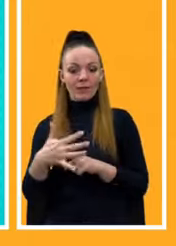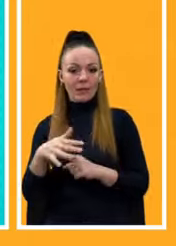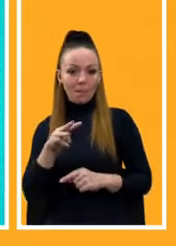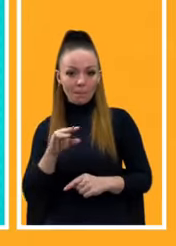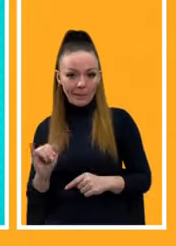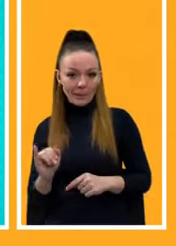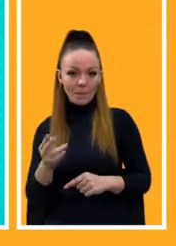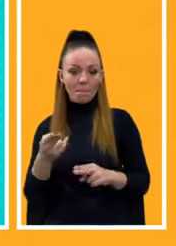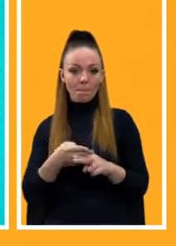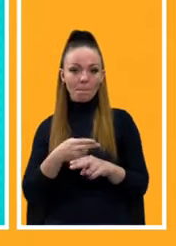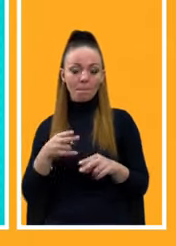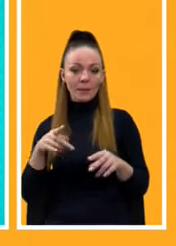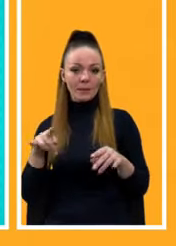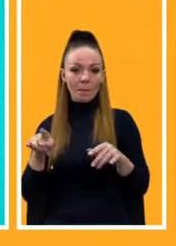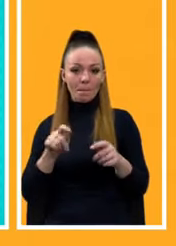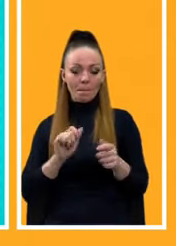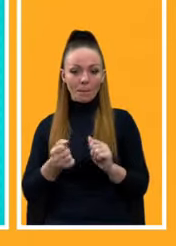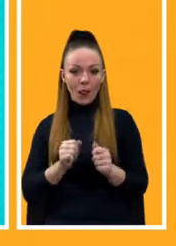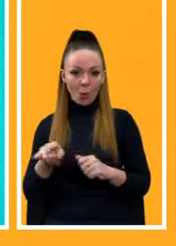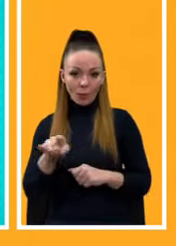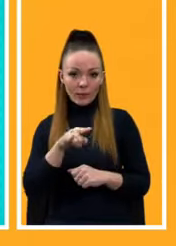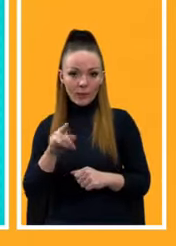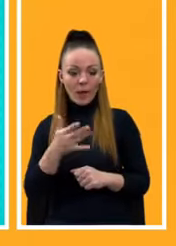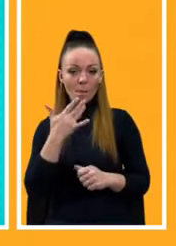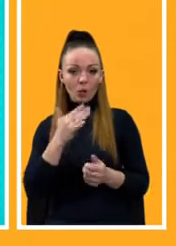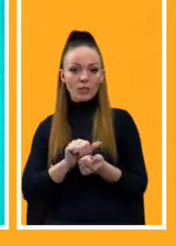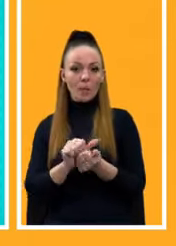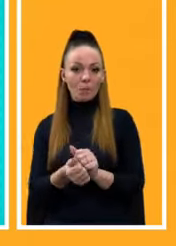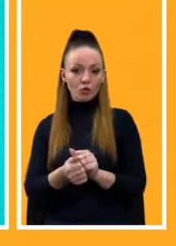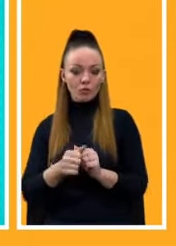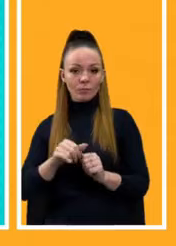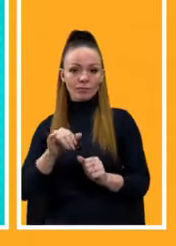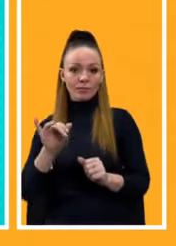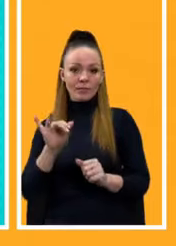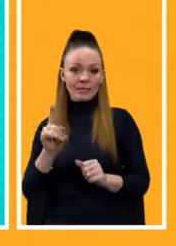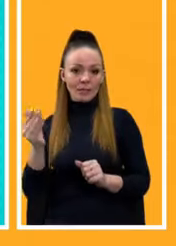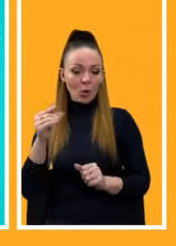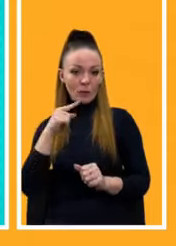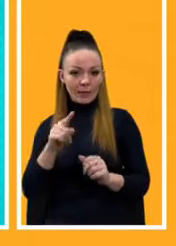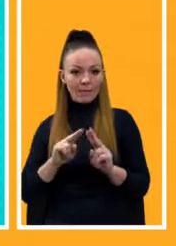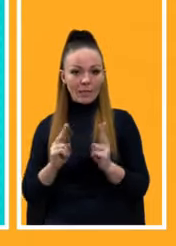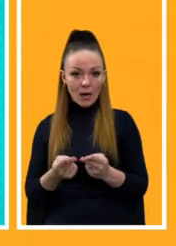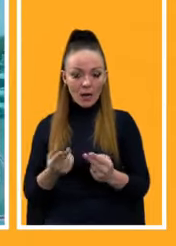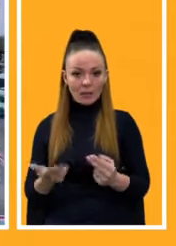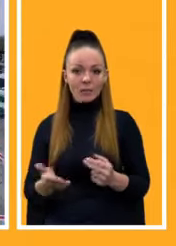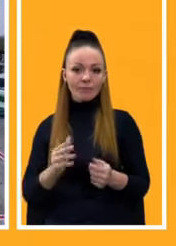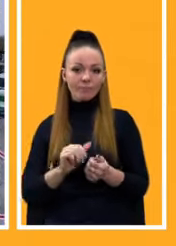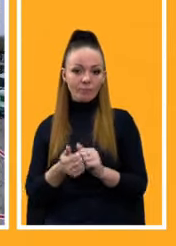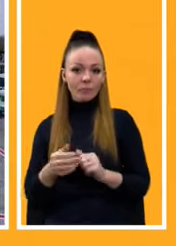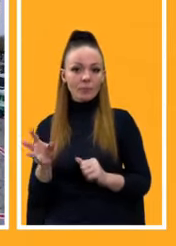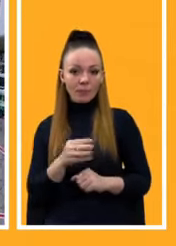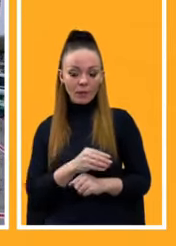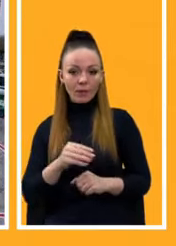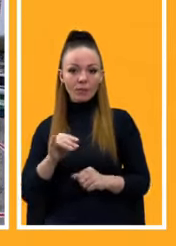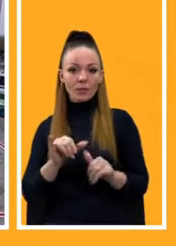безпілотних літальних апаратів, імпортозаміщення товарів з Російської Федерації. Завдяки виконанню цієї стратегії обсяг реалізації